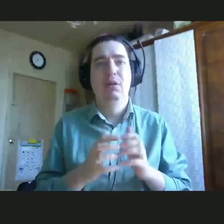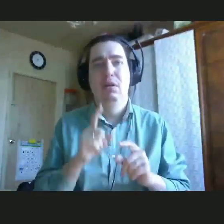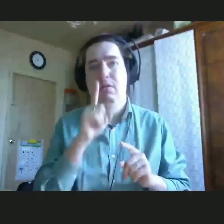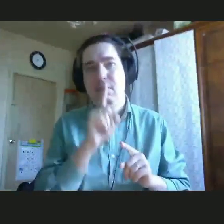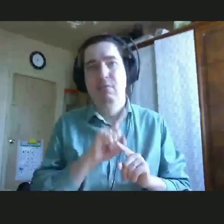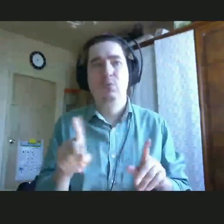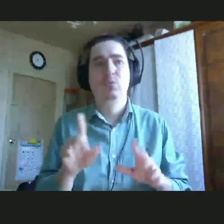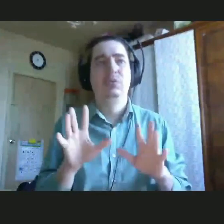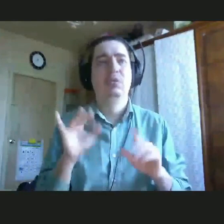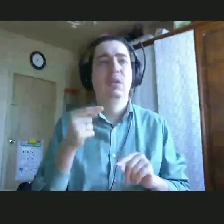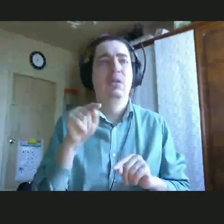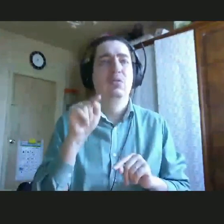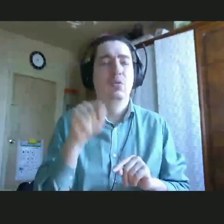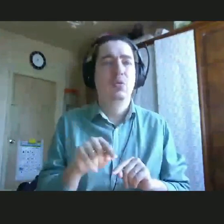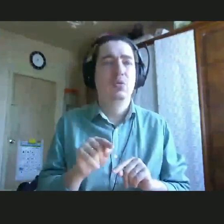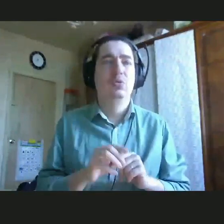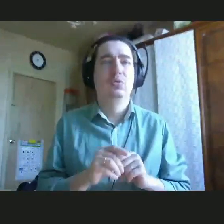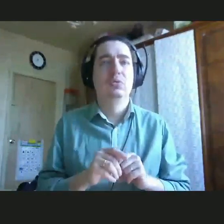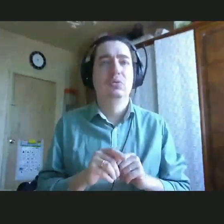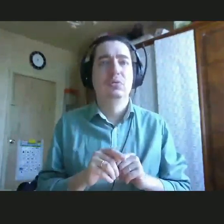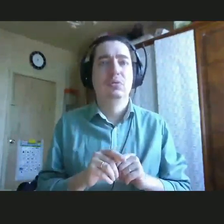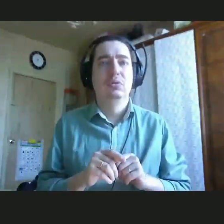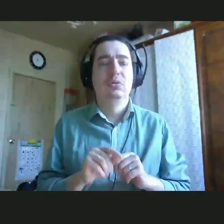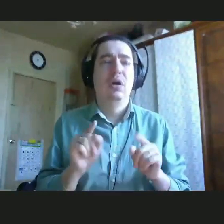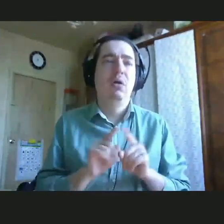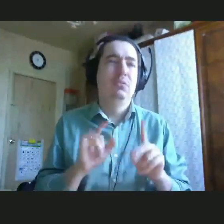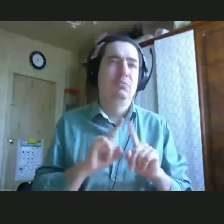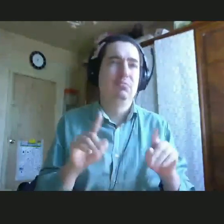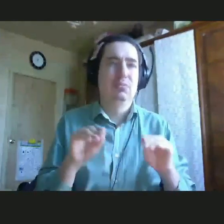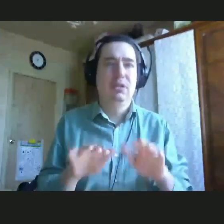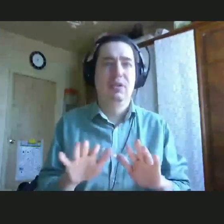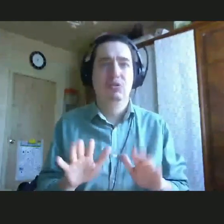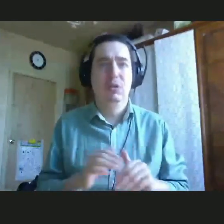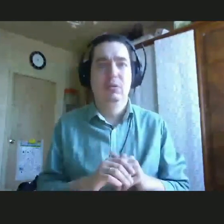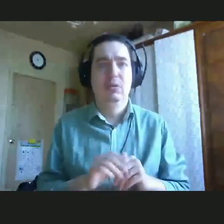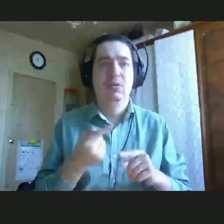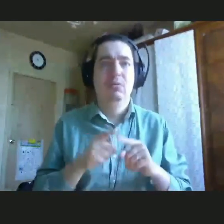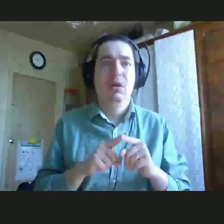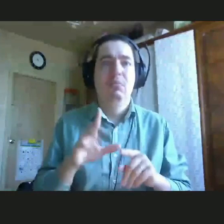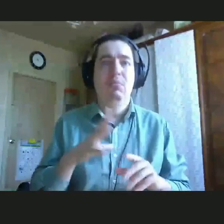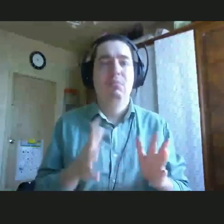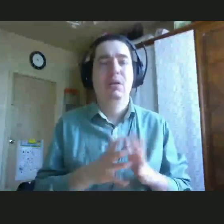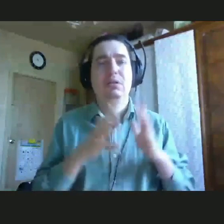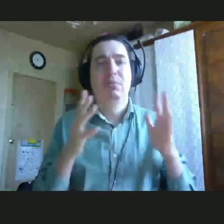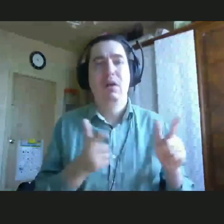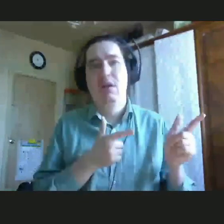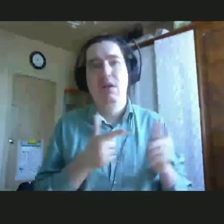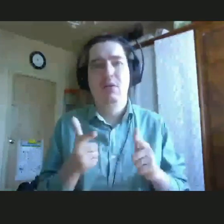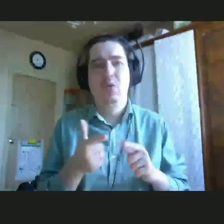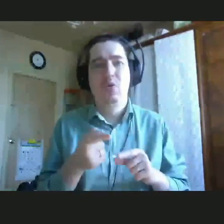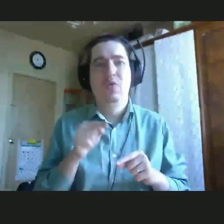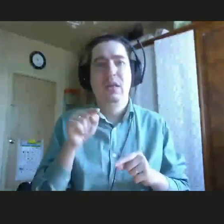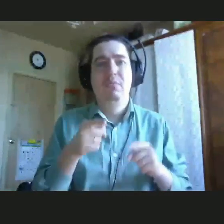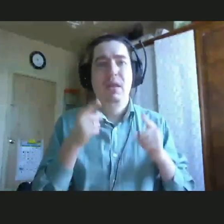будет к нему готов, да, как бы это странно ни звучало, и чтобы он был максимально готов к тем реалиям, которые